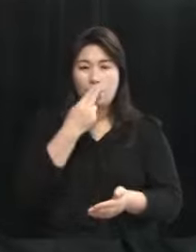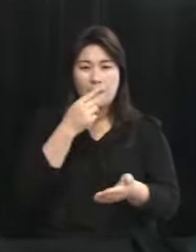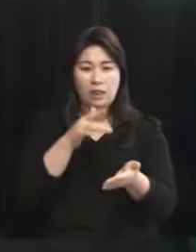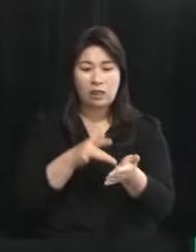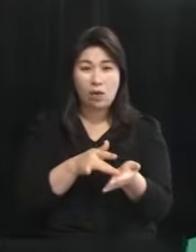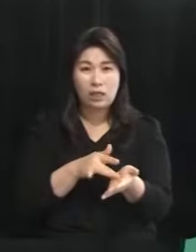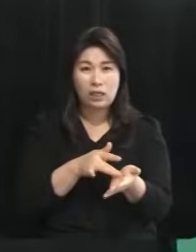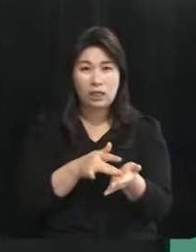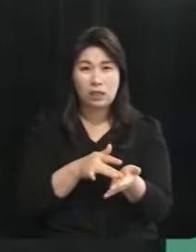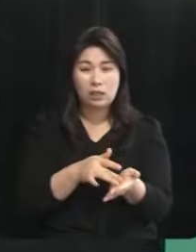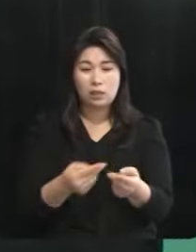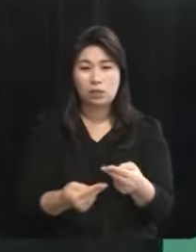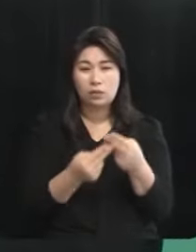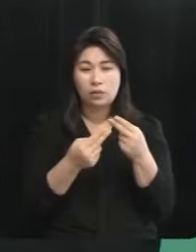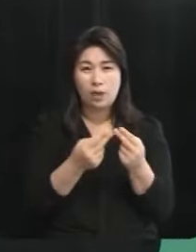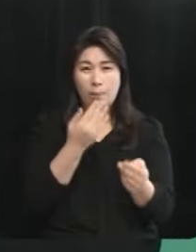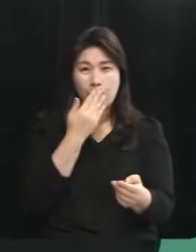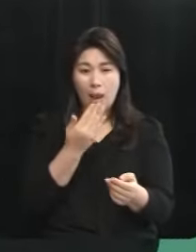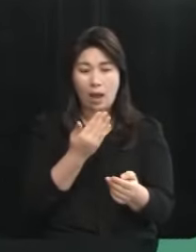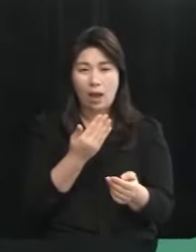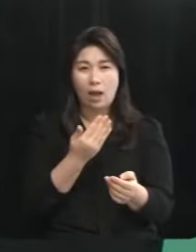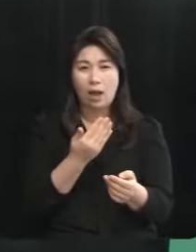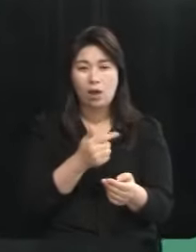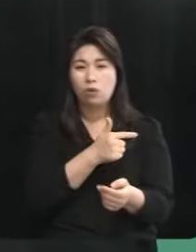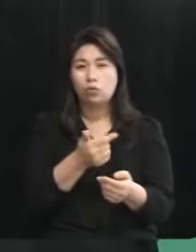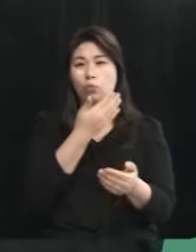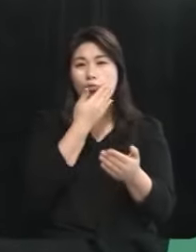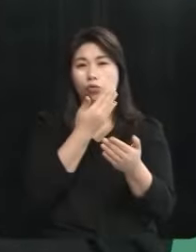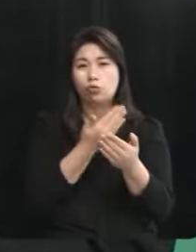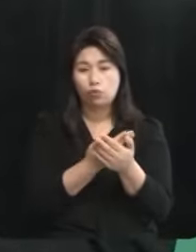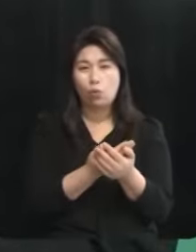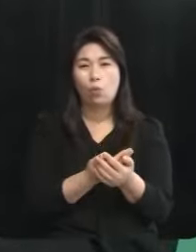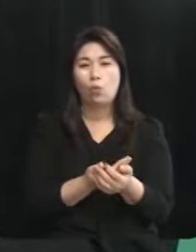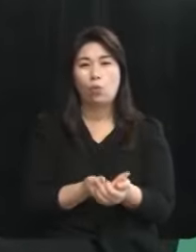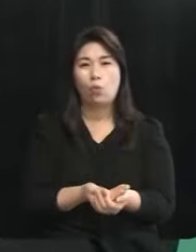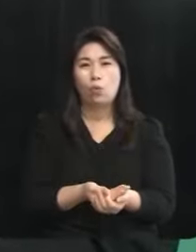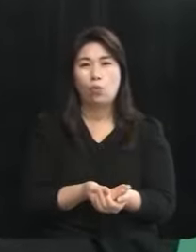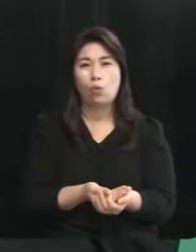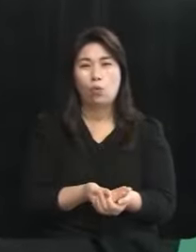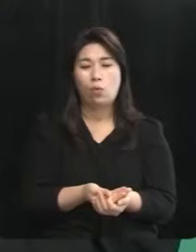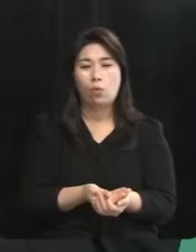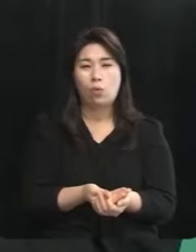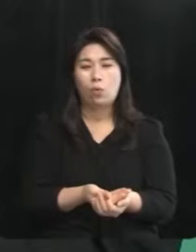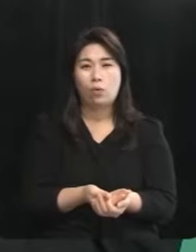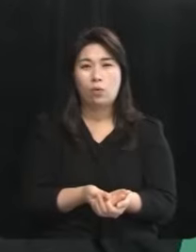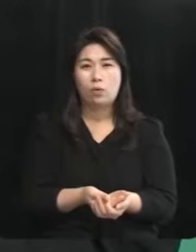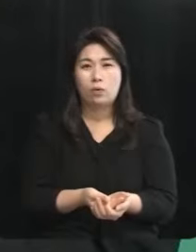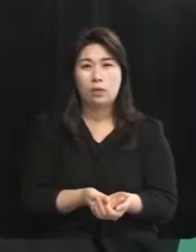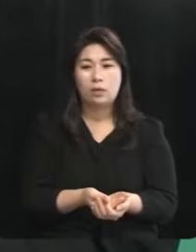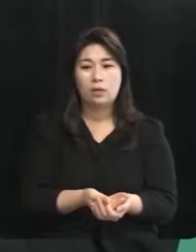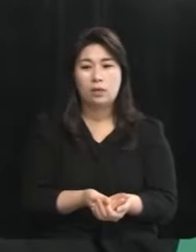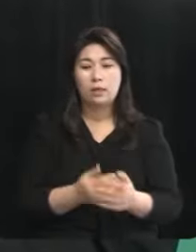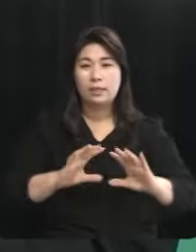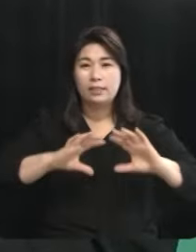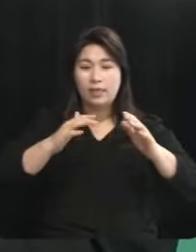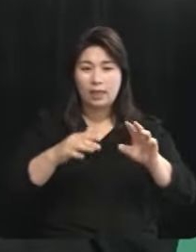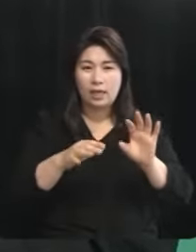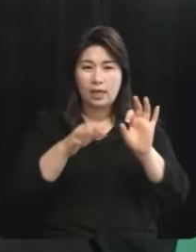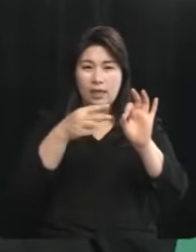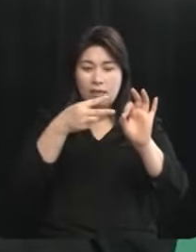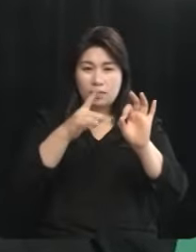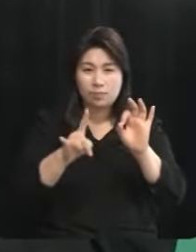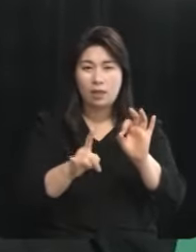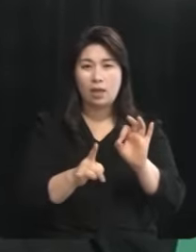이것을 저장할 수 있는 배터리가 되게 중요한 영역으로 자리 잡게 될 텐데요 세계 10대 배터리